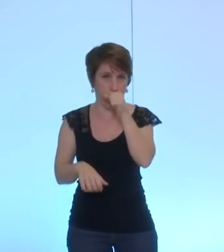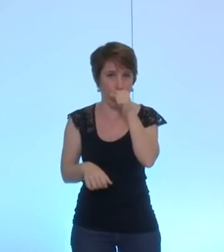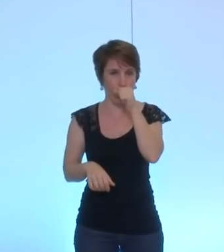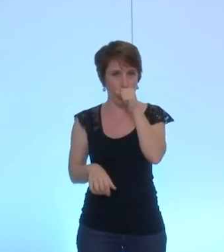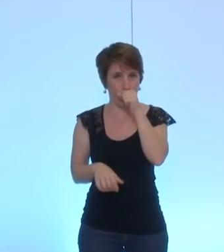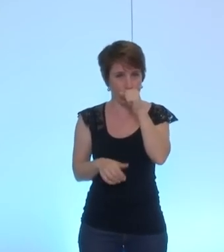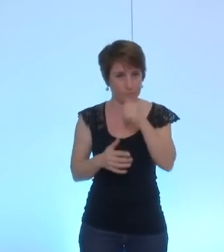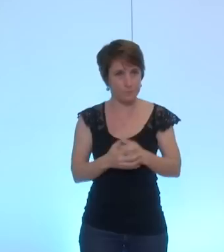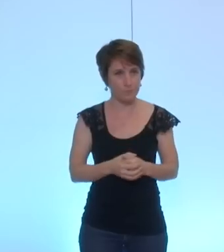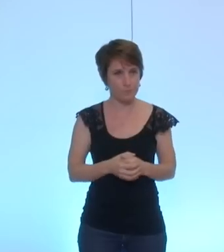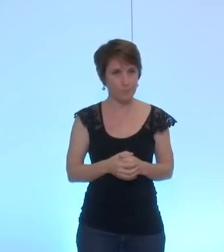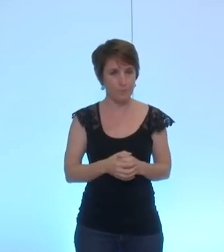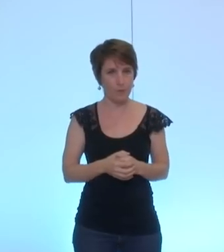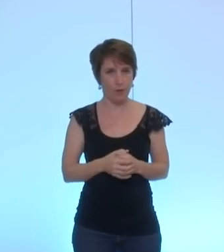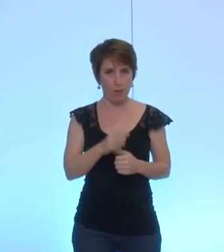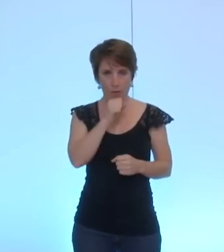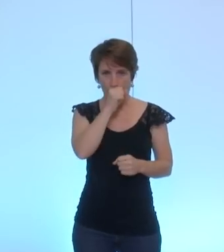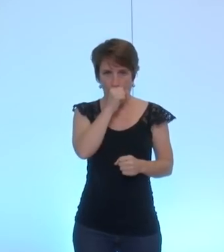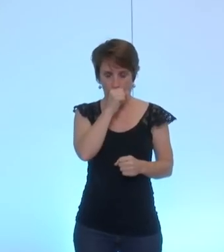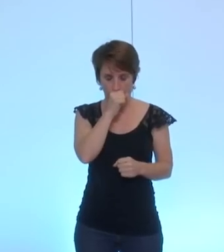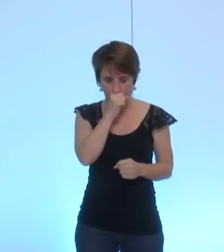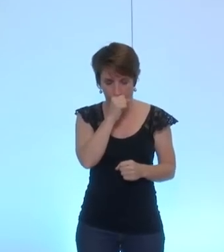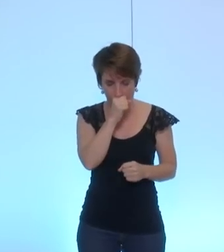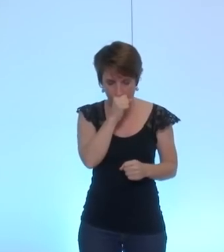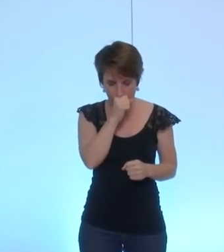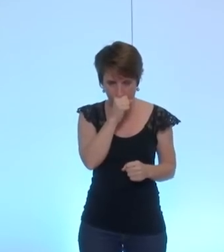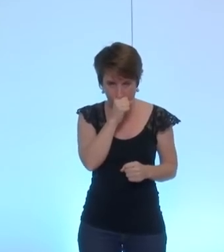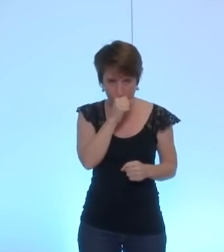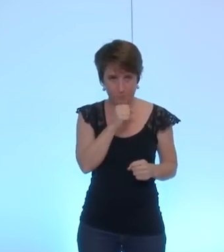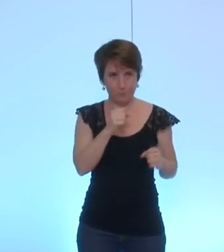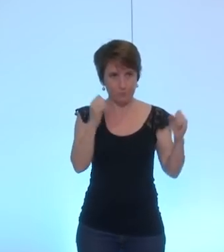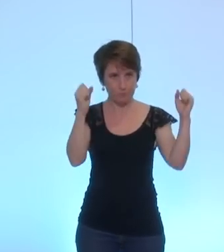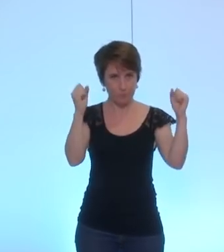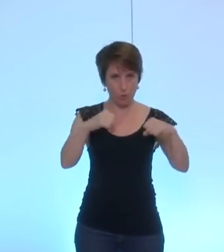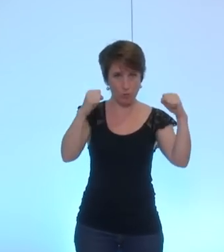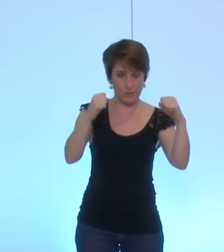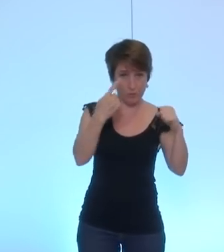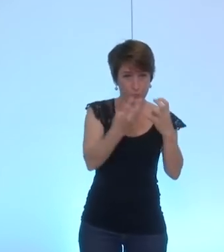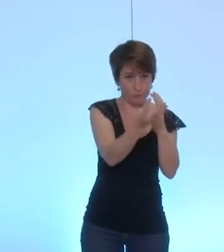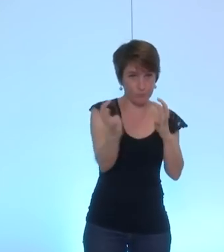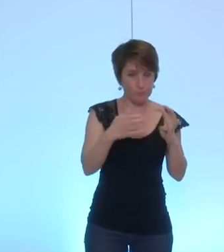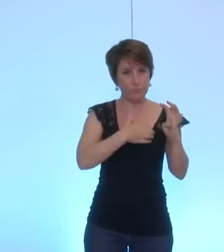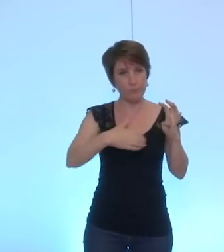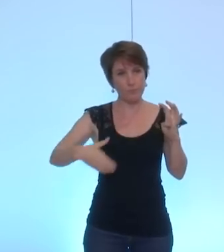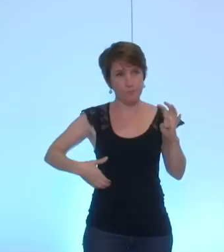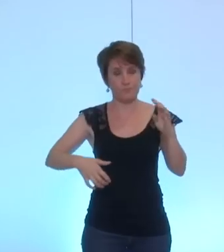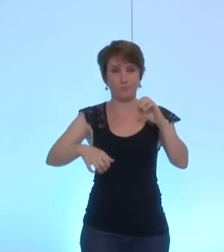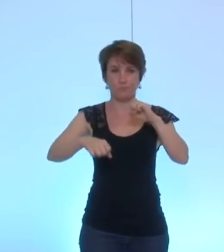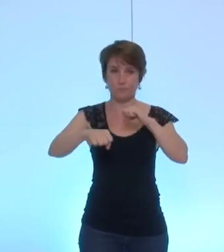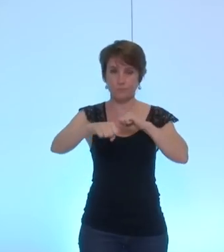préalable avec l'ensemble des groupes politiques du conseil municipal avait permis d'en faire